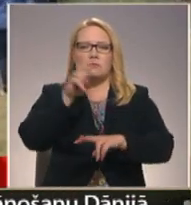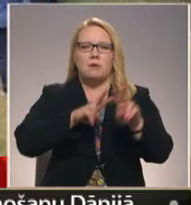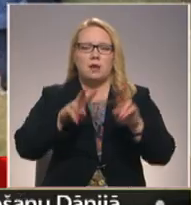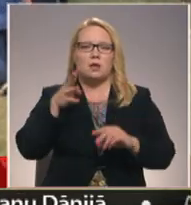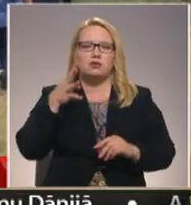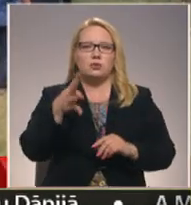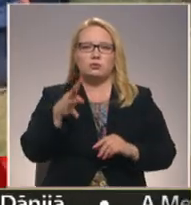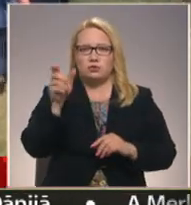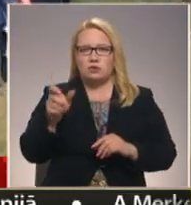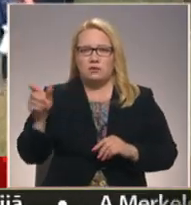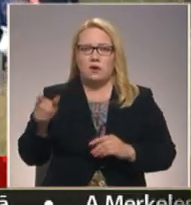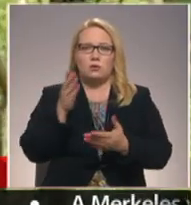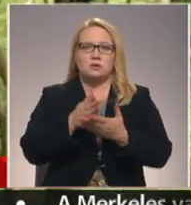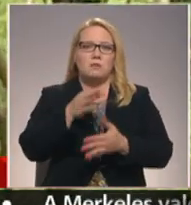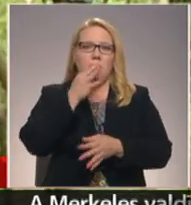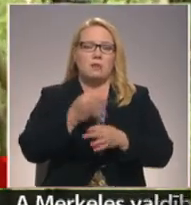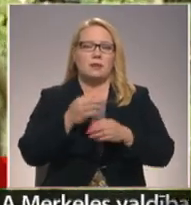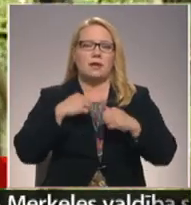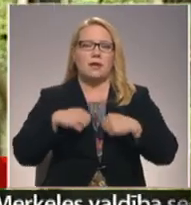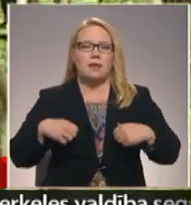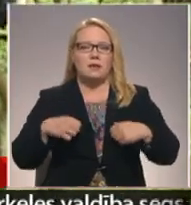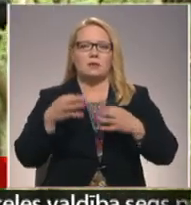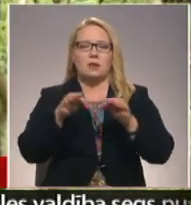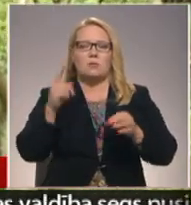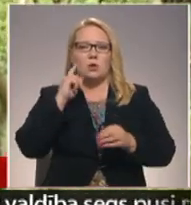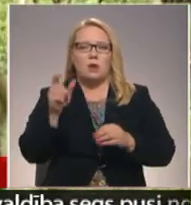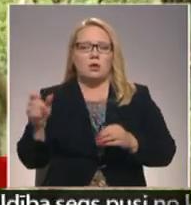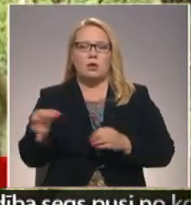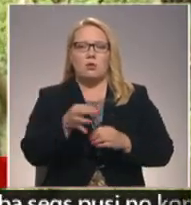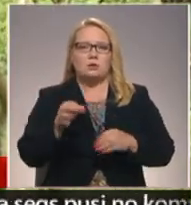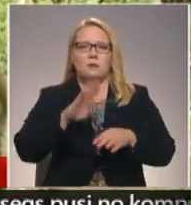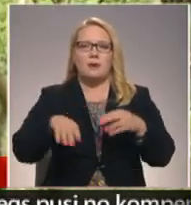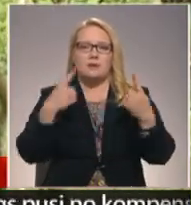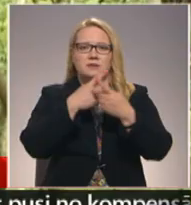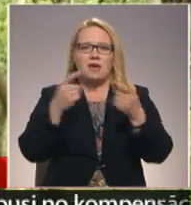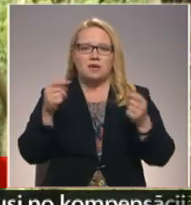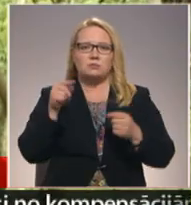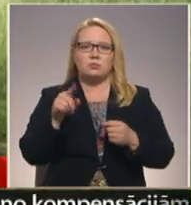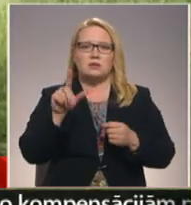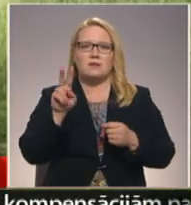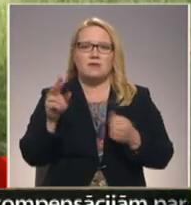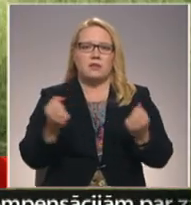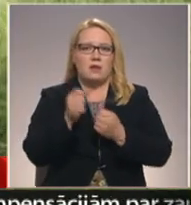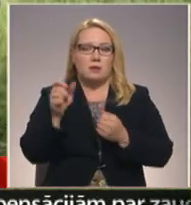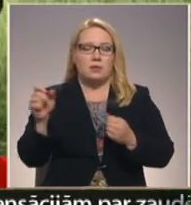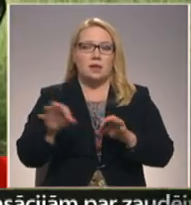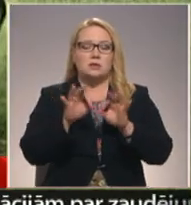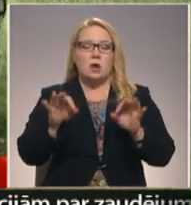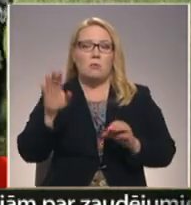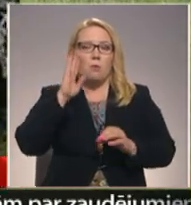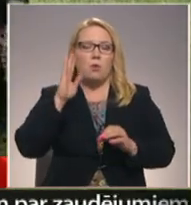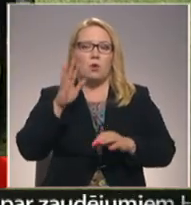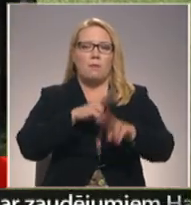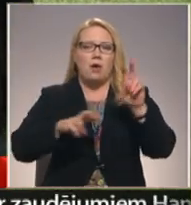4 tūkstoši cilvēki, to starpā atbildīgai dienesti brīvprātīgojo un organizācijas bez vēsts.lv darbinieki. Sākotnē puika plaši tika